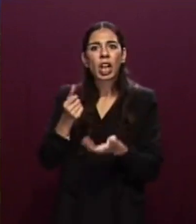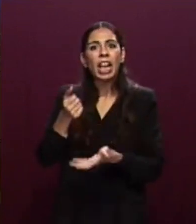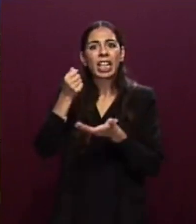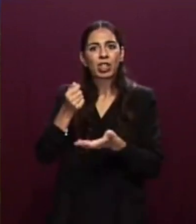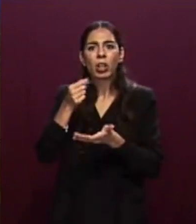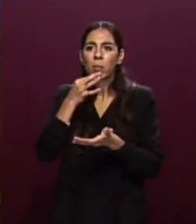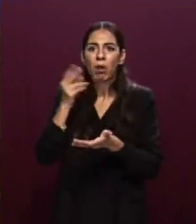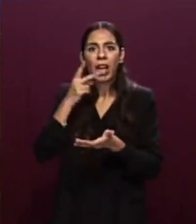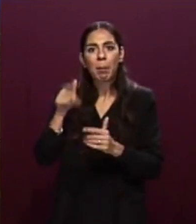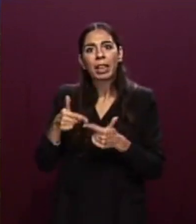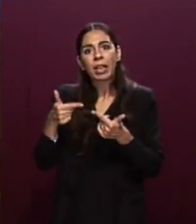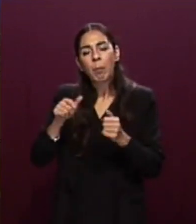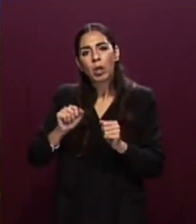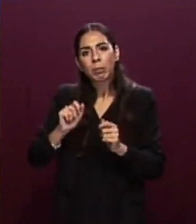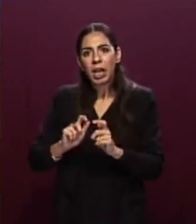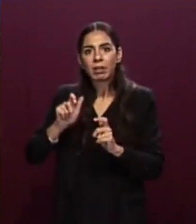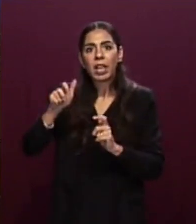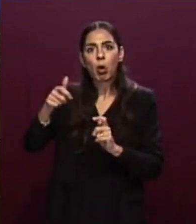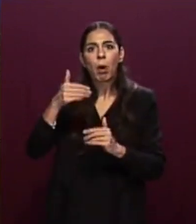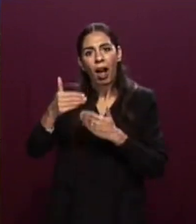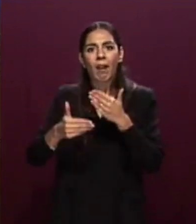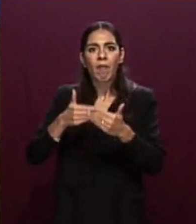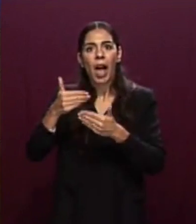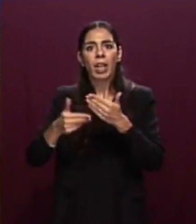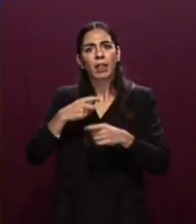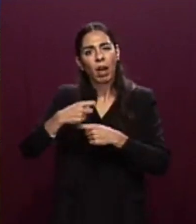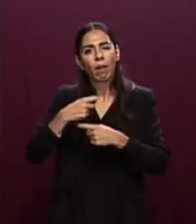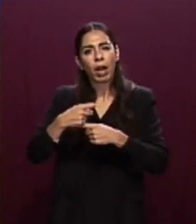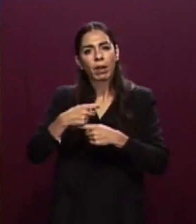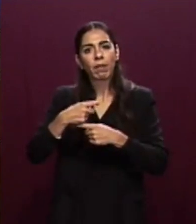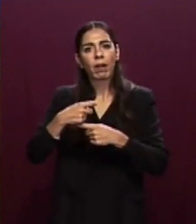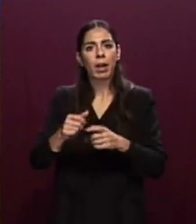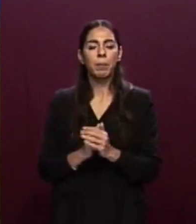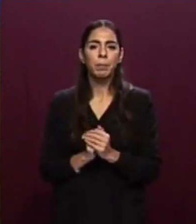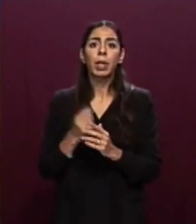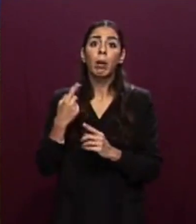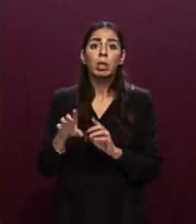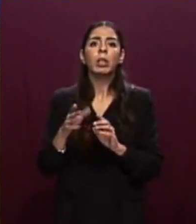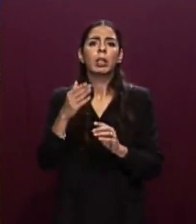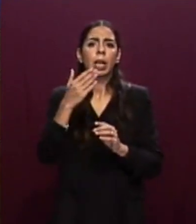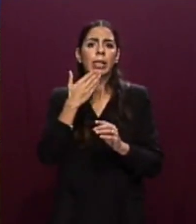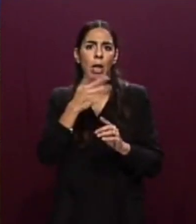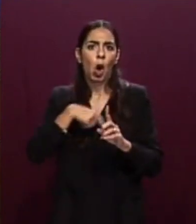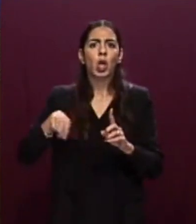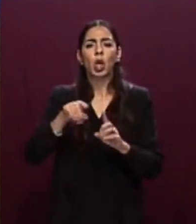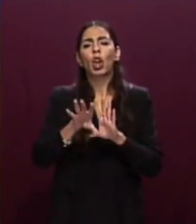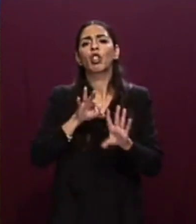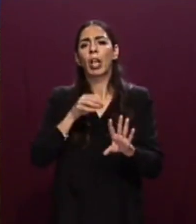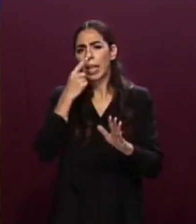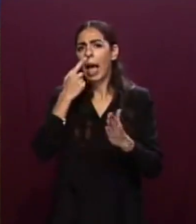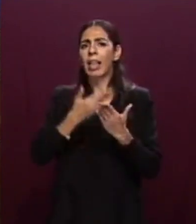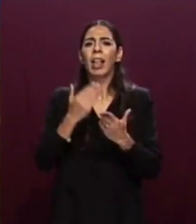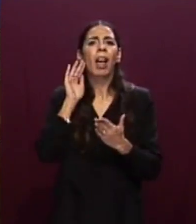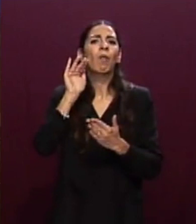duraturi e sostenibili. E questa è una scelta strategica per il futuro delle istituzioni e dei cittadini europei, ma anche per